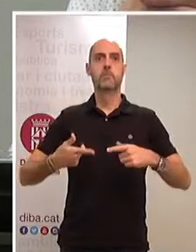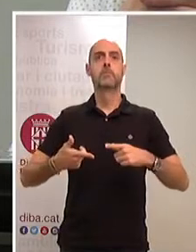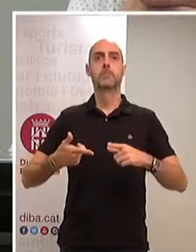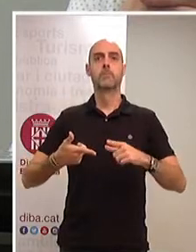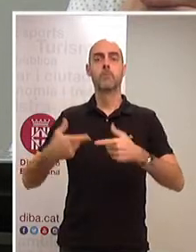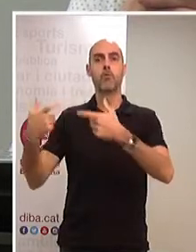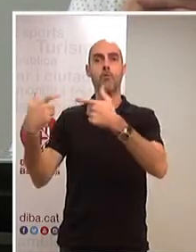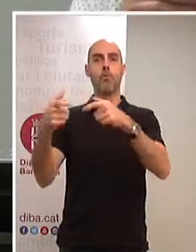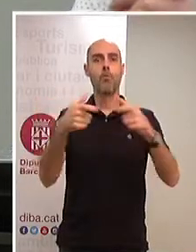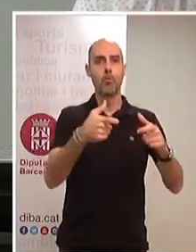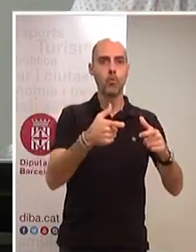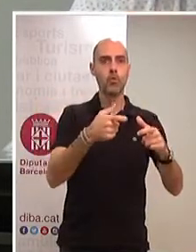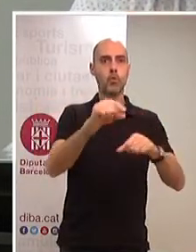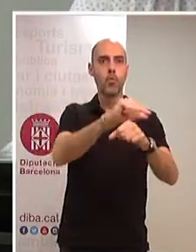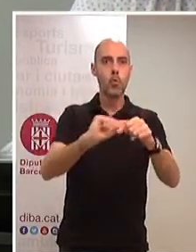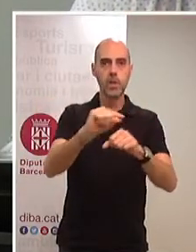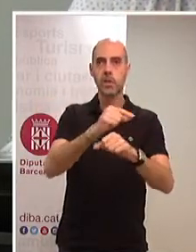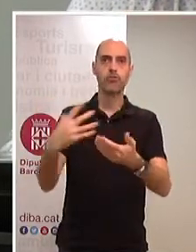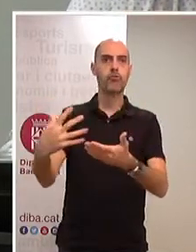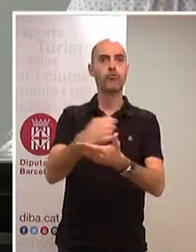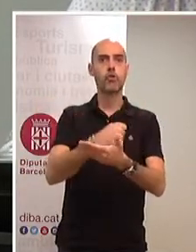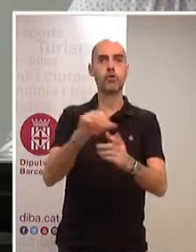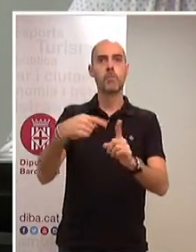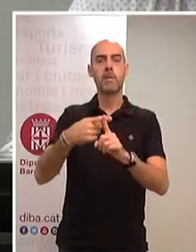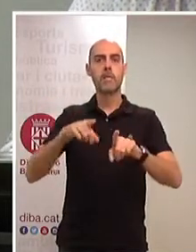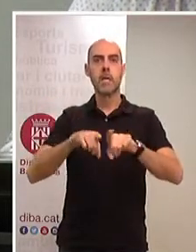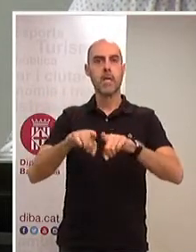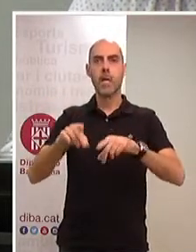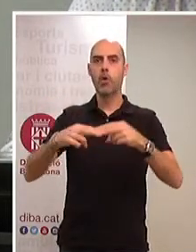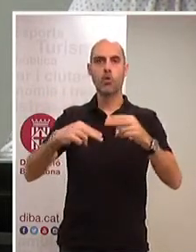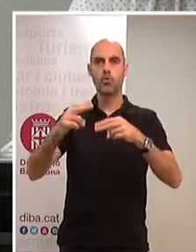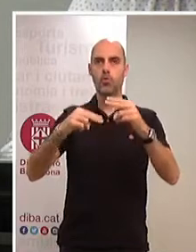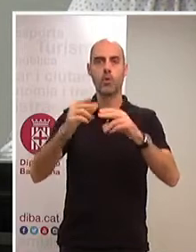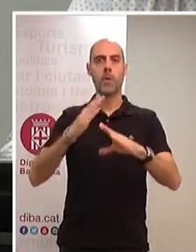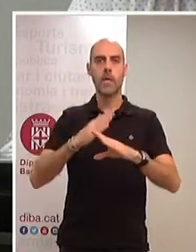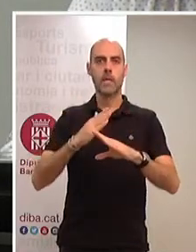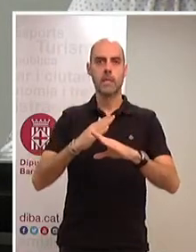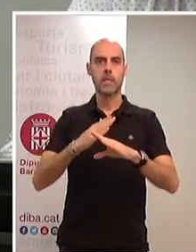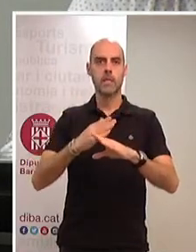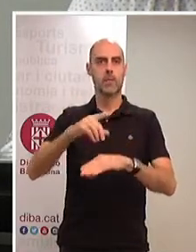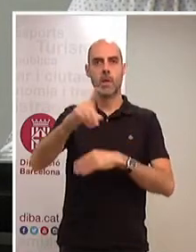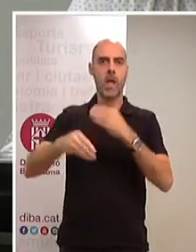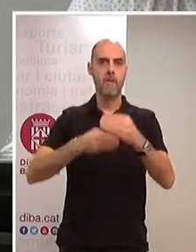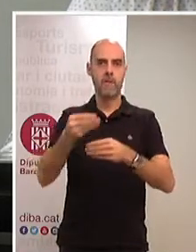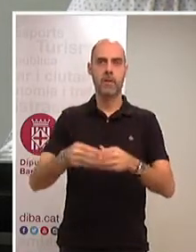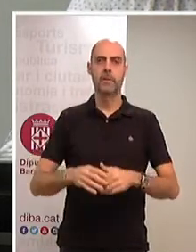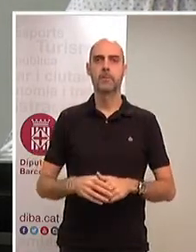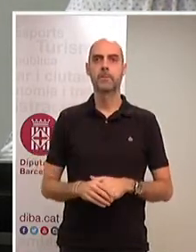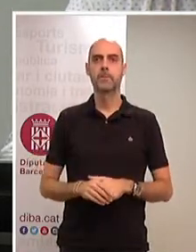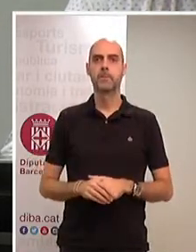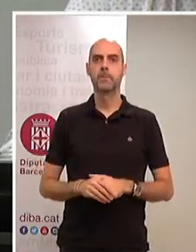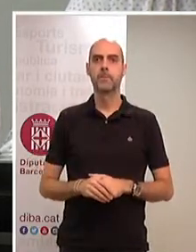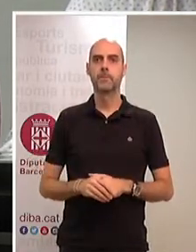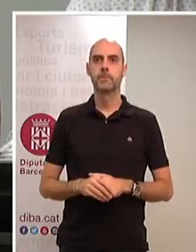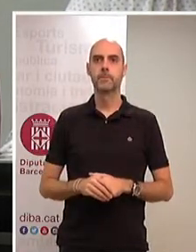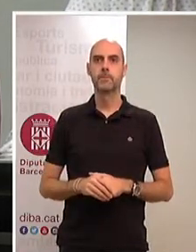polítiques, així com la crítica constructiva que sempre han fet arribar. Sempre he